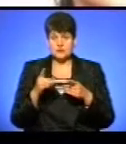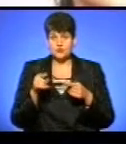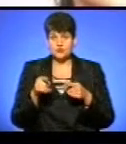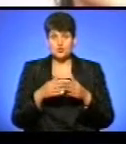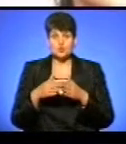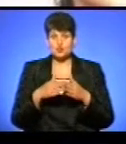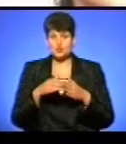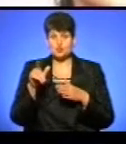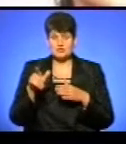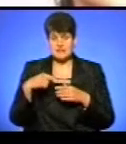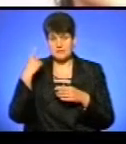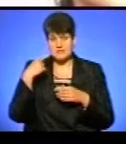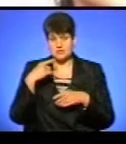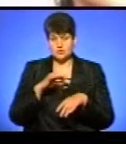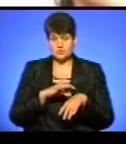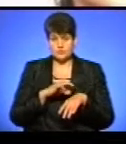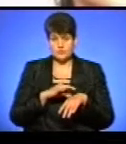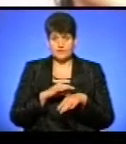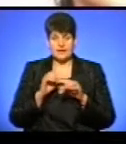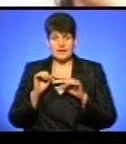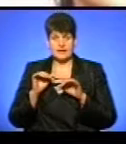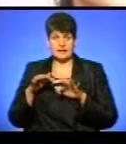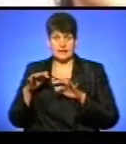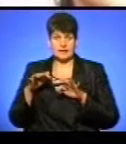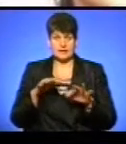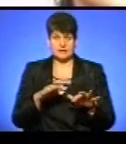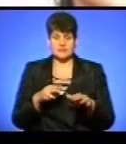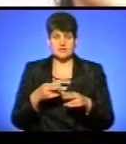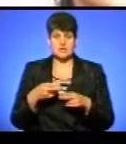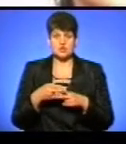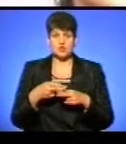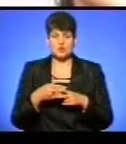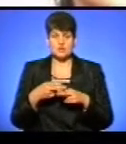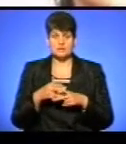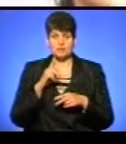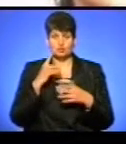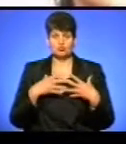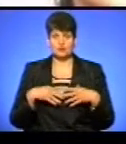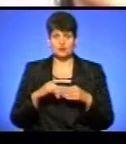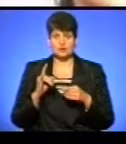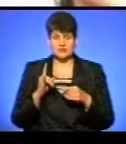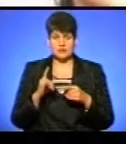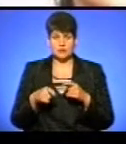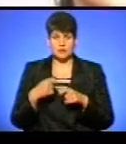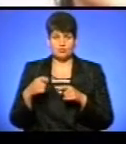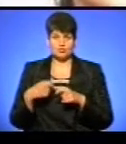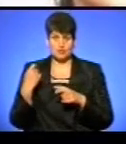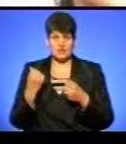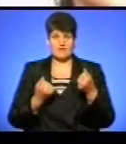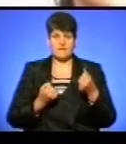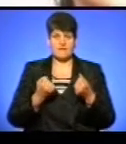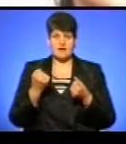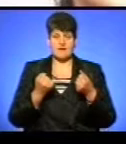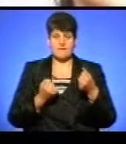сусід попередньо з психічними розладами кидався з ножем на молоду сім'ю та їх дитину, а також пошкодив деякі автомобілі, що